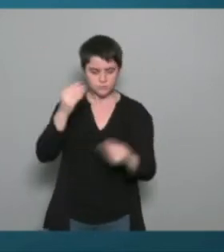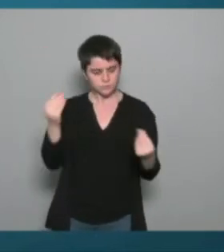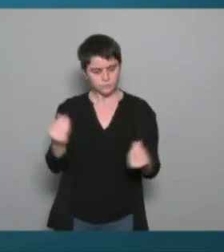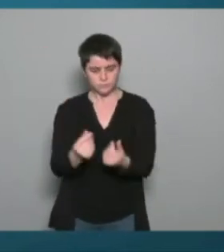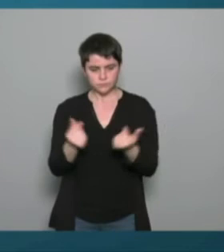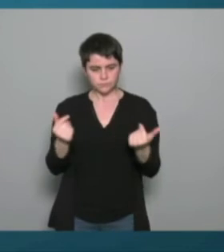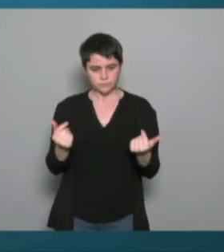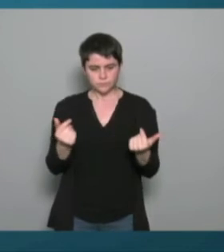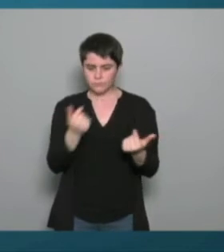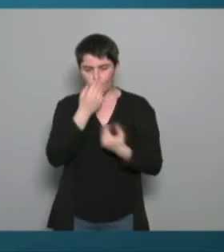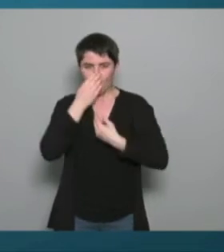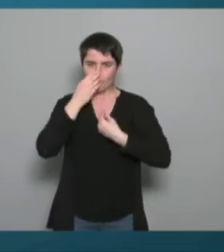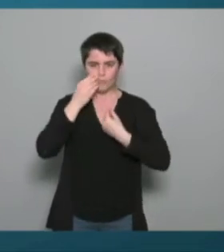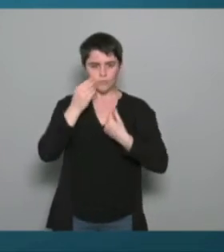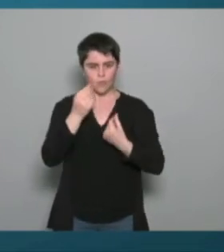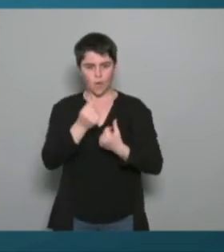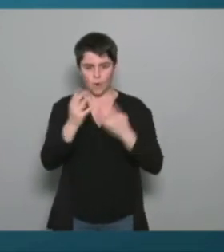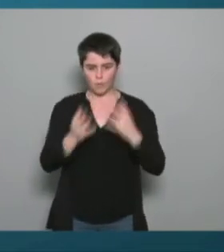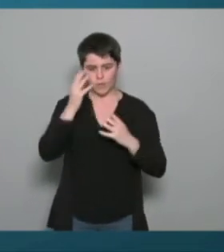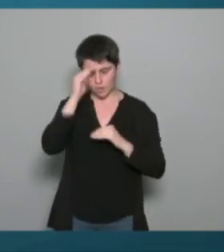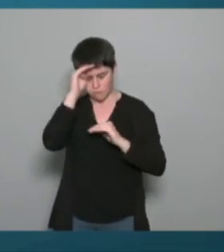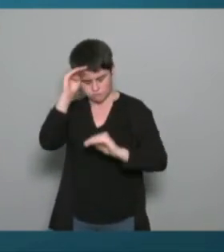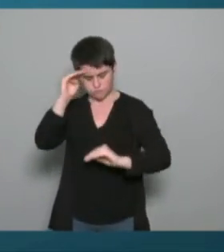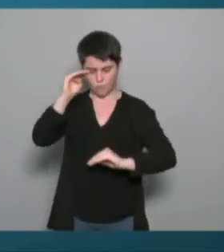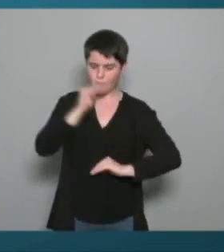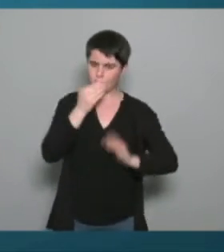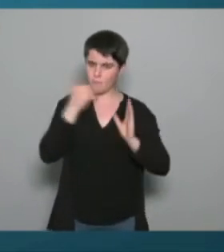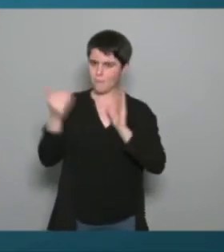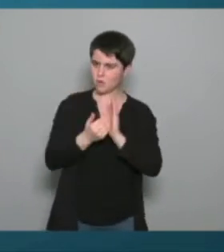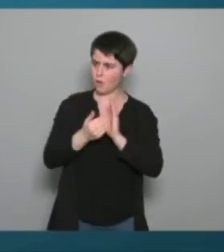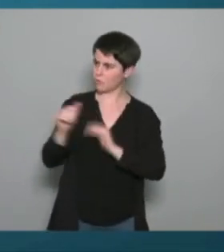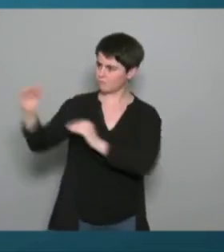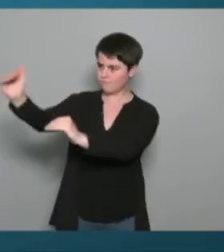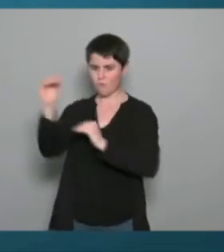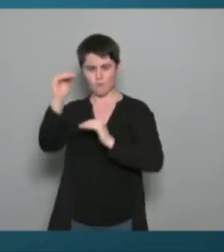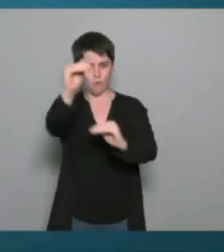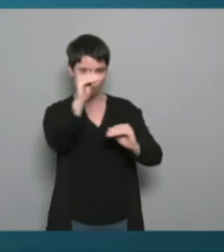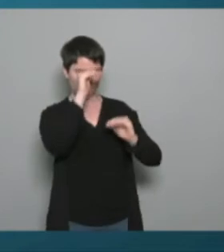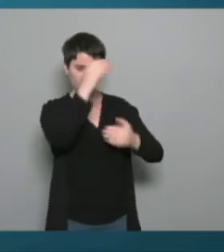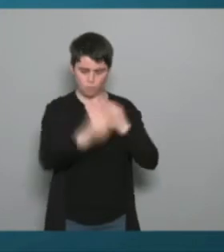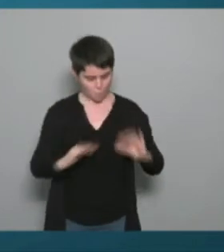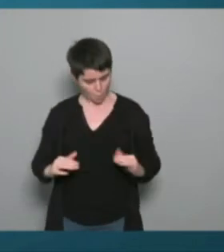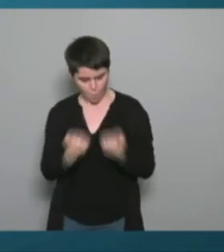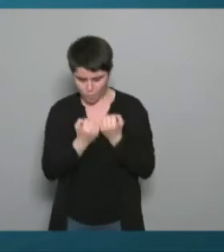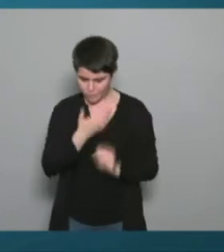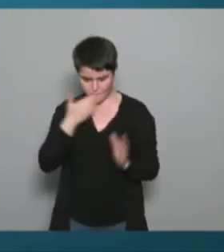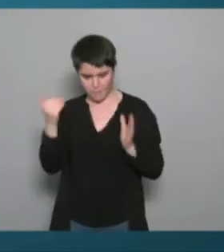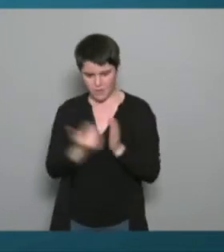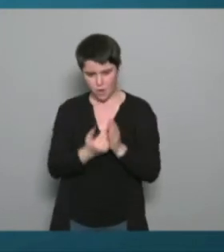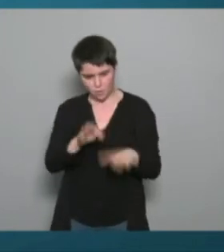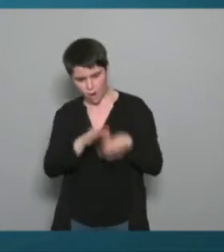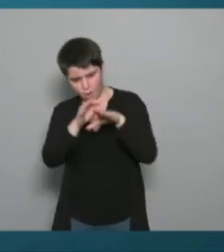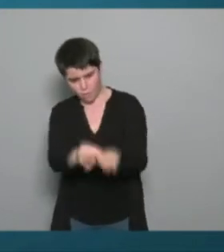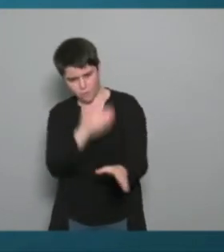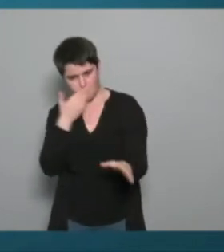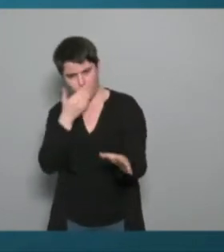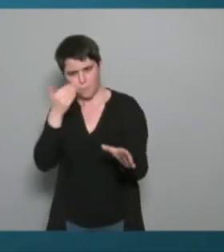on peut être un peu plus crédible ou peut-être plus performant dans son approche et dans l'accompagnement des personnes effectivement tout à l'heure on